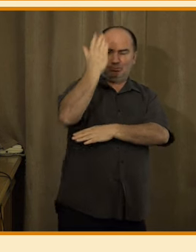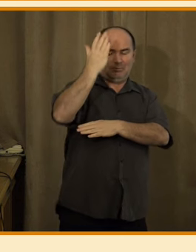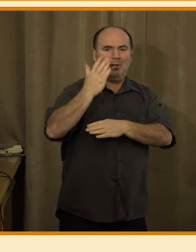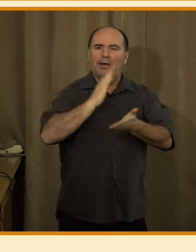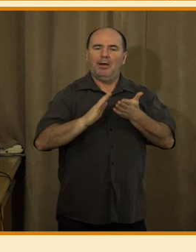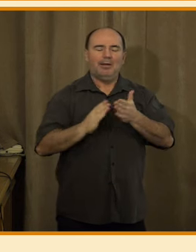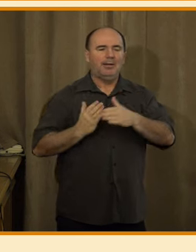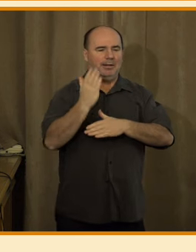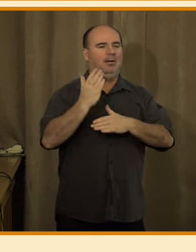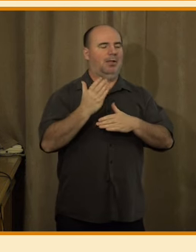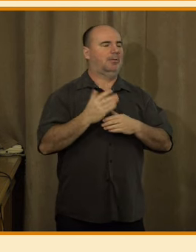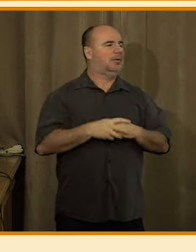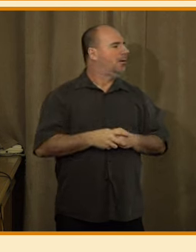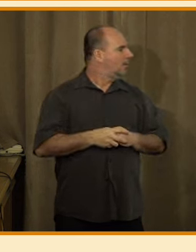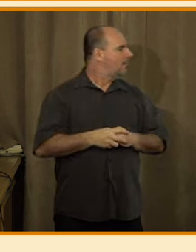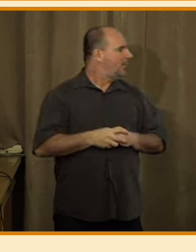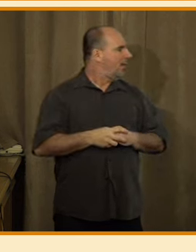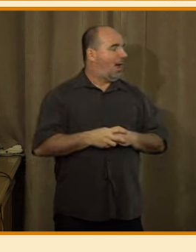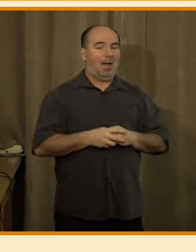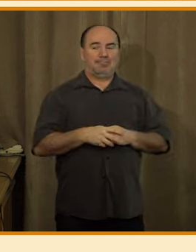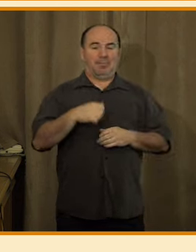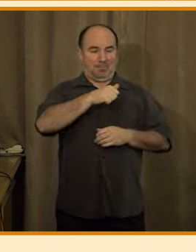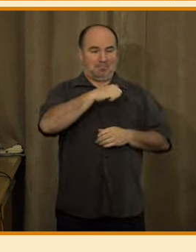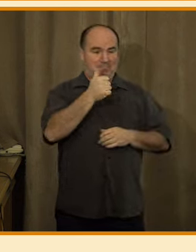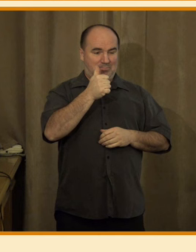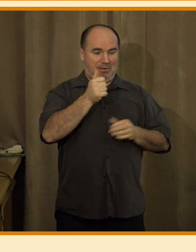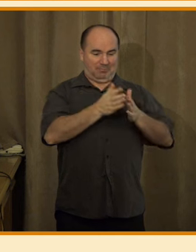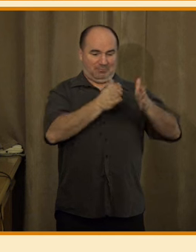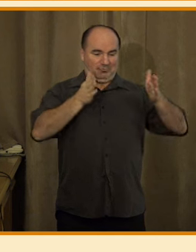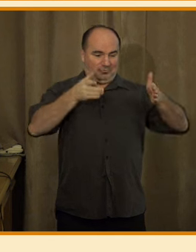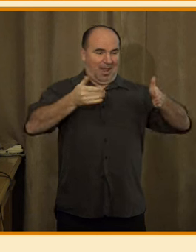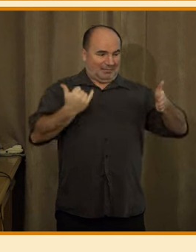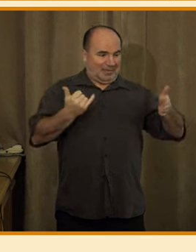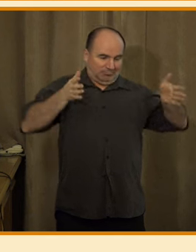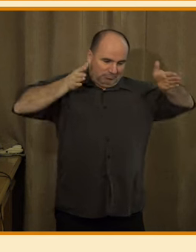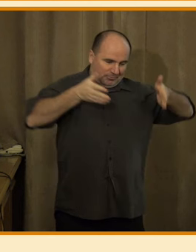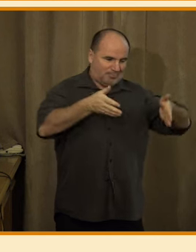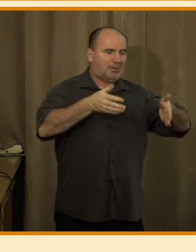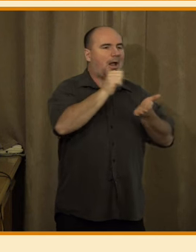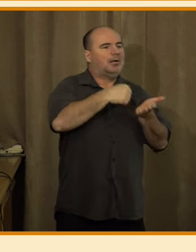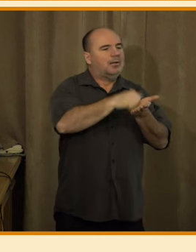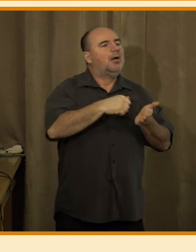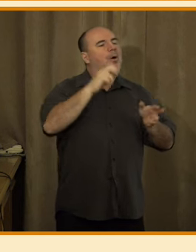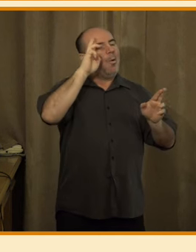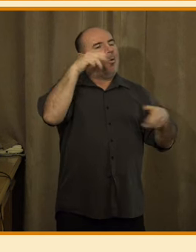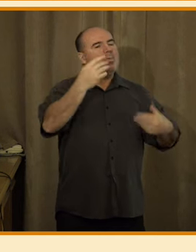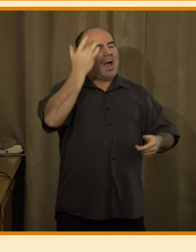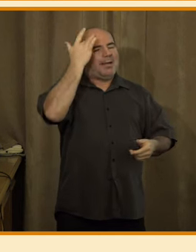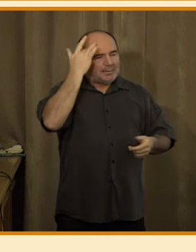zaměřili ten první panel na umělou inteligenci v žurnalistice, používání